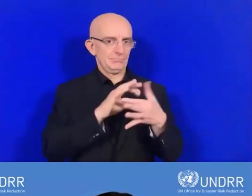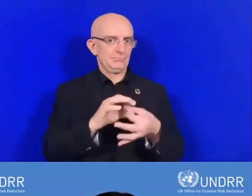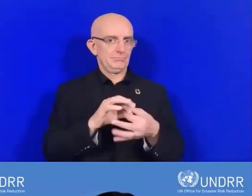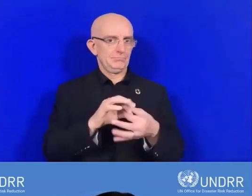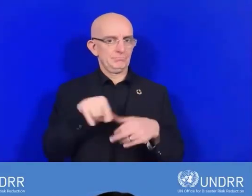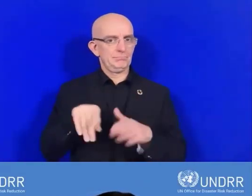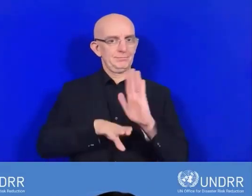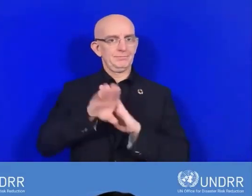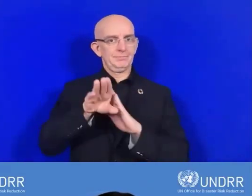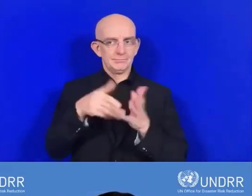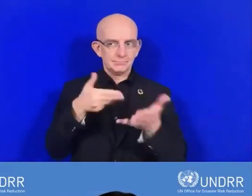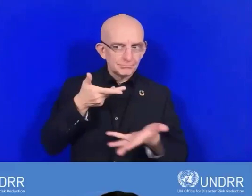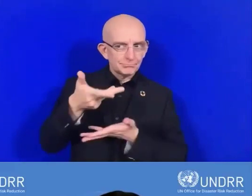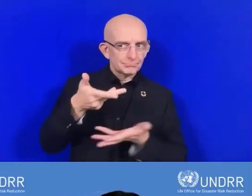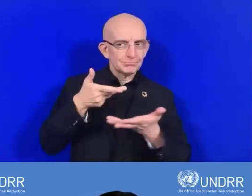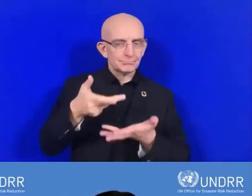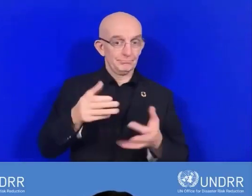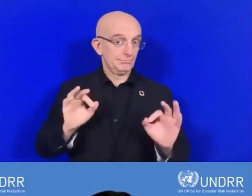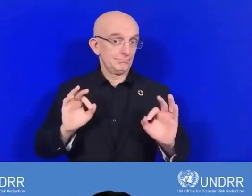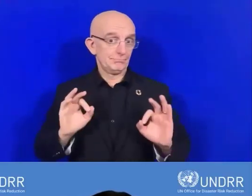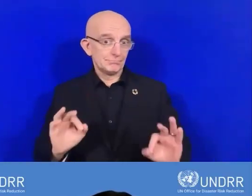Ok, merci, merci.